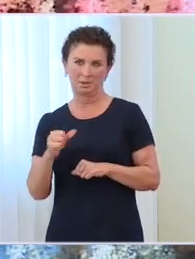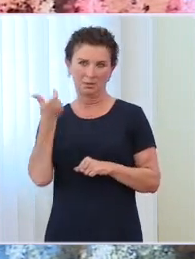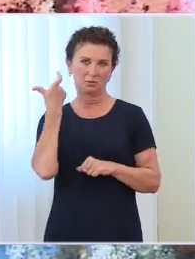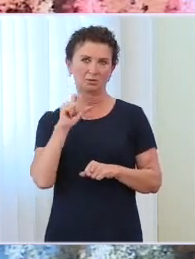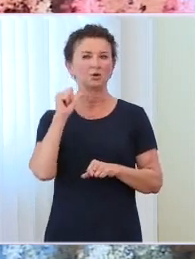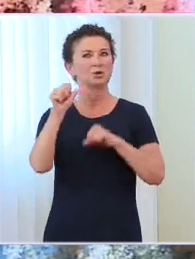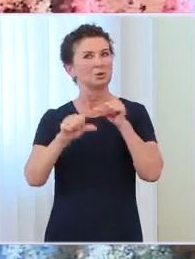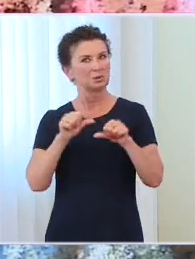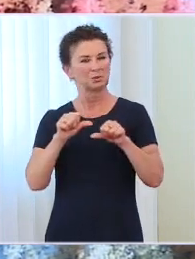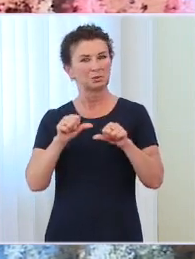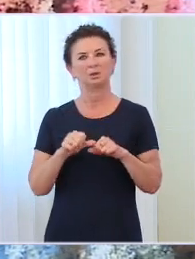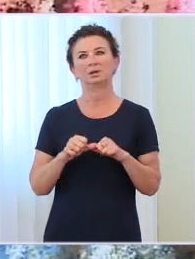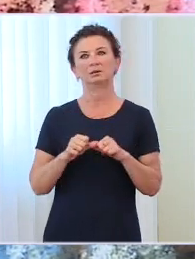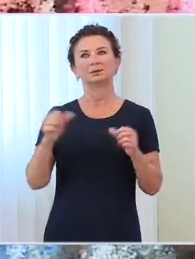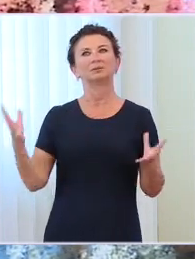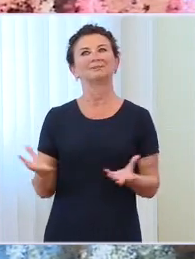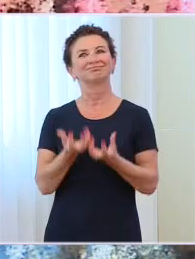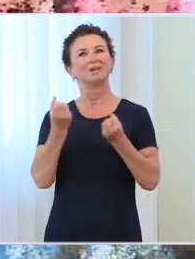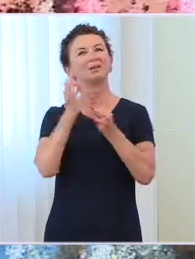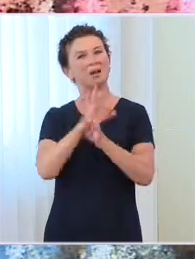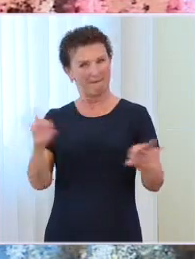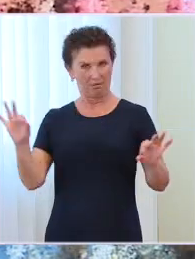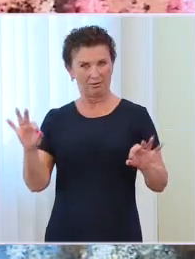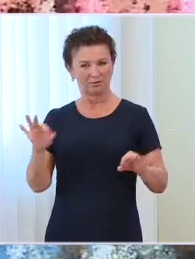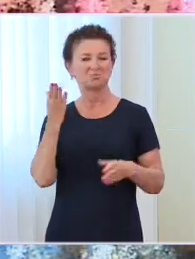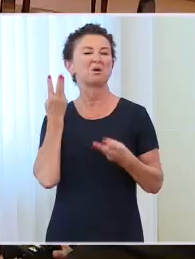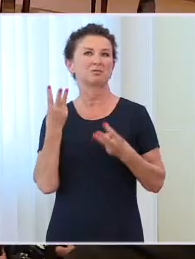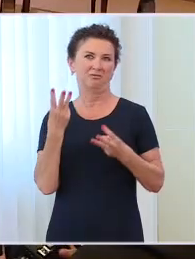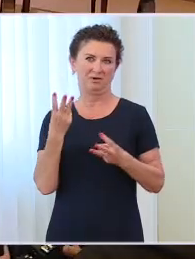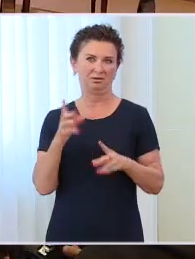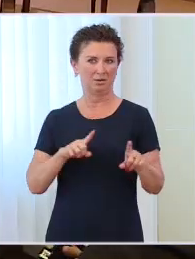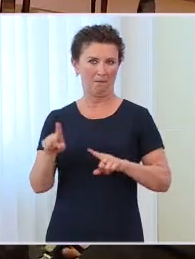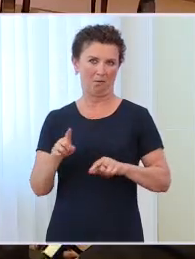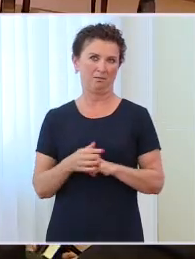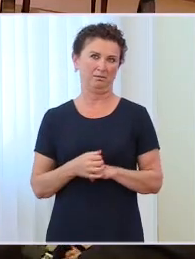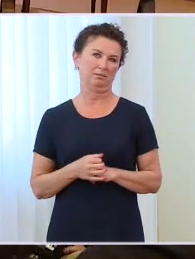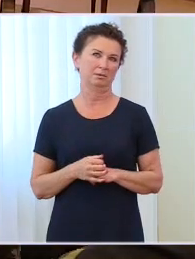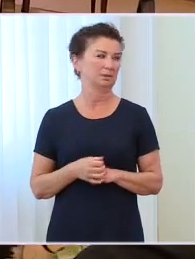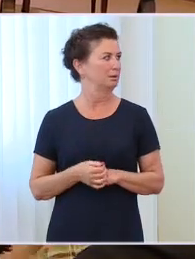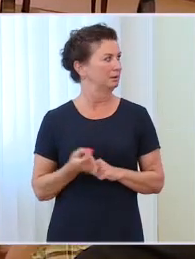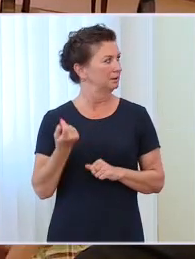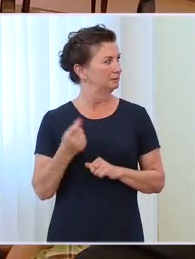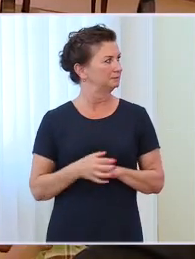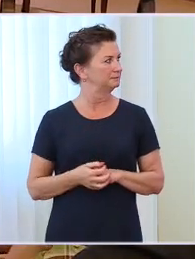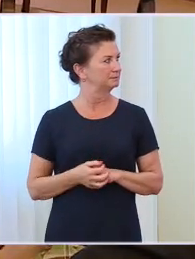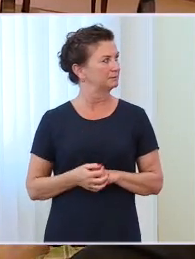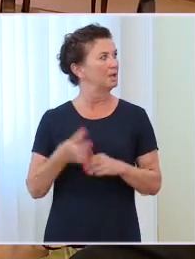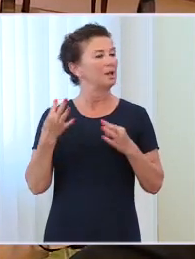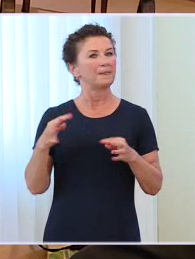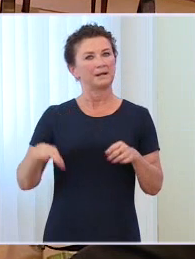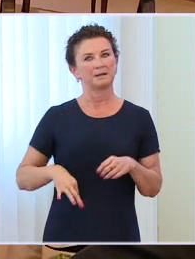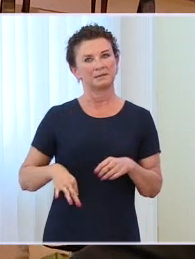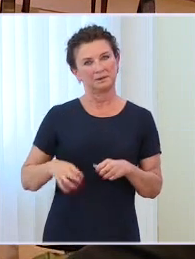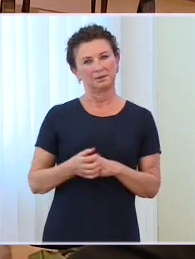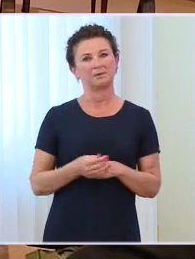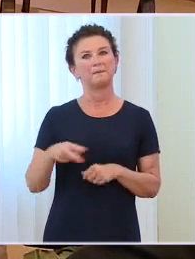aby te obiekty zostały otwarte. Proszę teraz panią minister kultury i dziedzictwa narodowego Małgorzatę Milanowską o